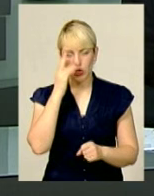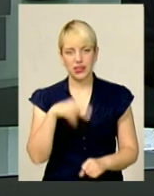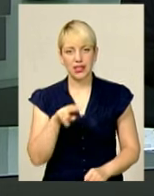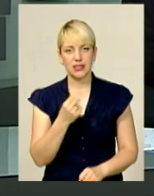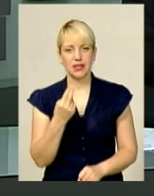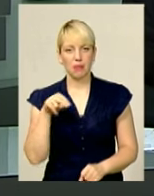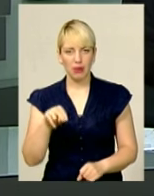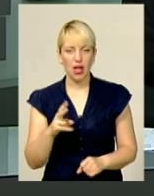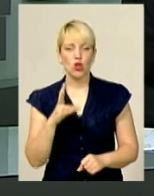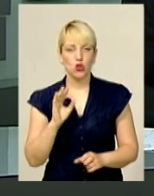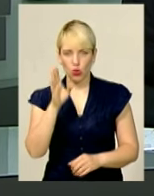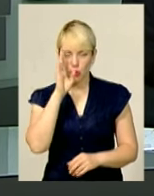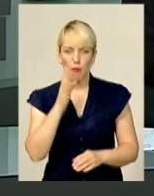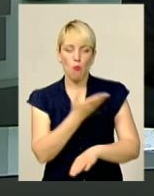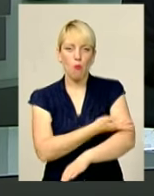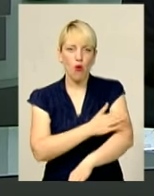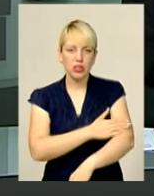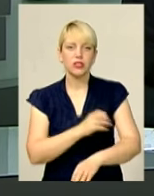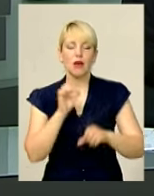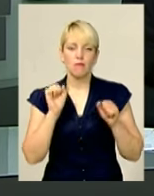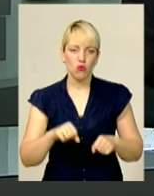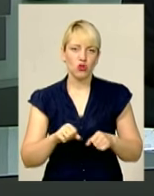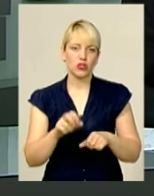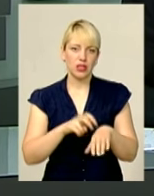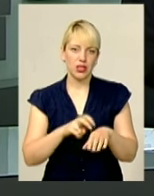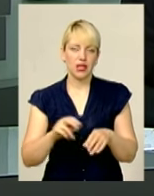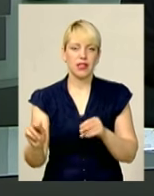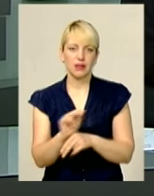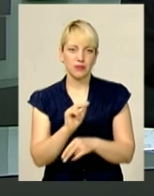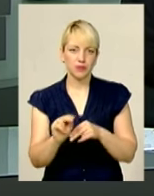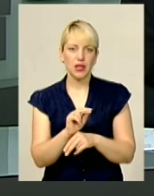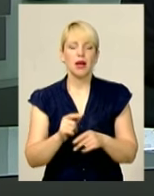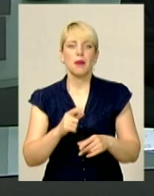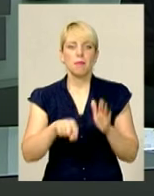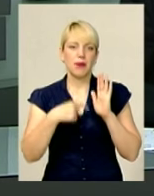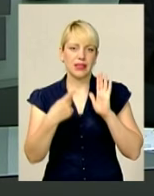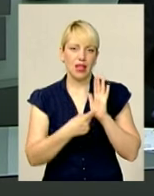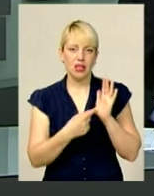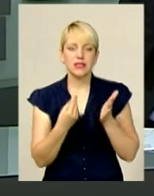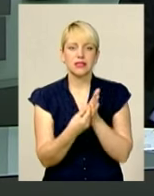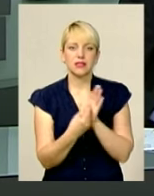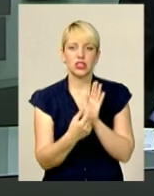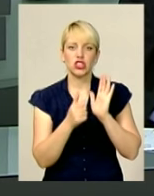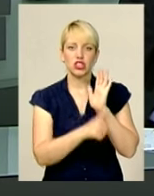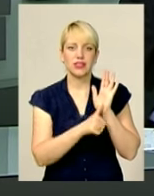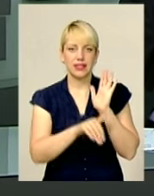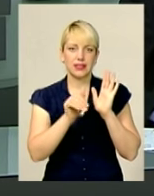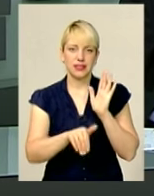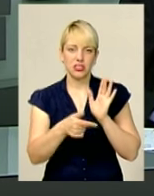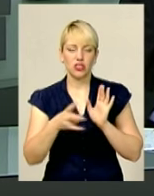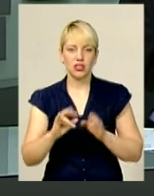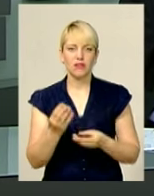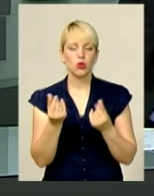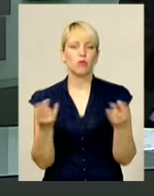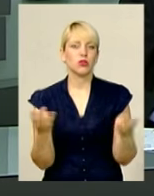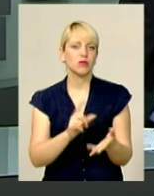церебральний параліч, але польські лікарі можуть поставити його на ноги. Ціна питання – 60 тисяч гривень, але гроші потрібні сім